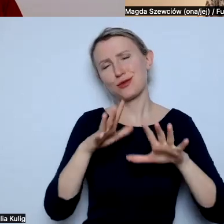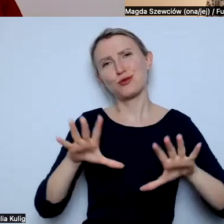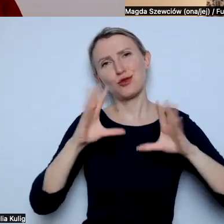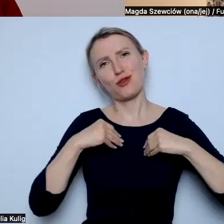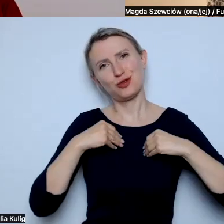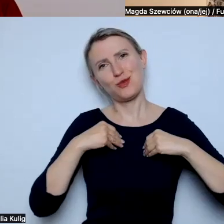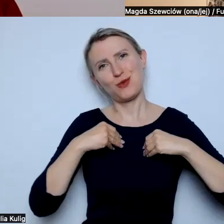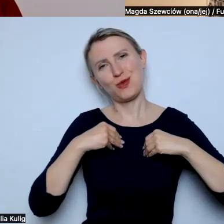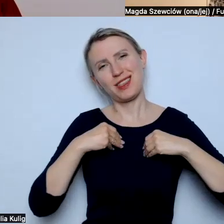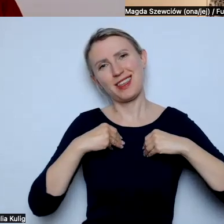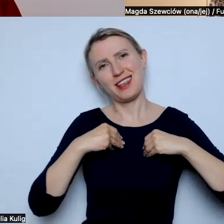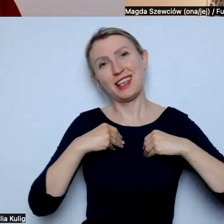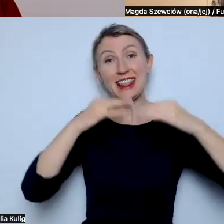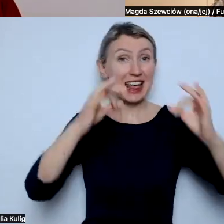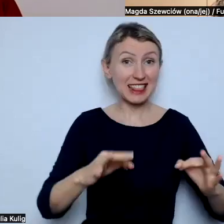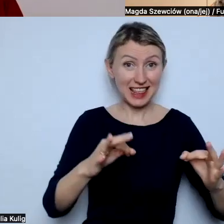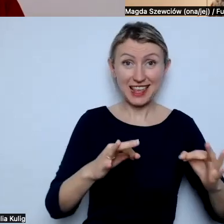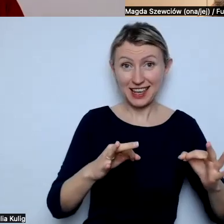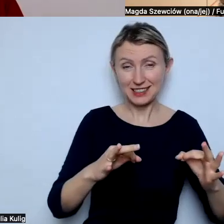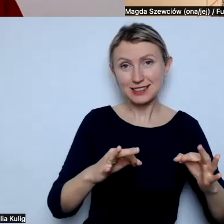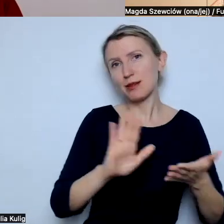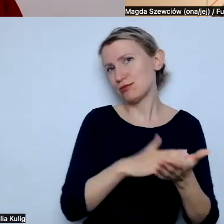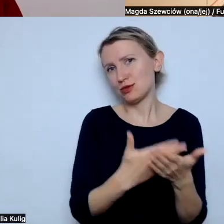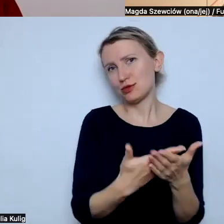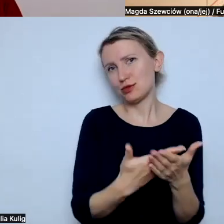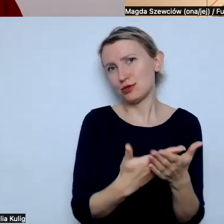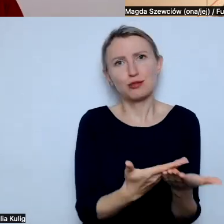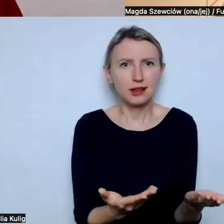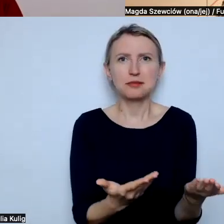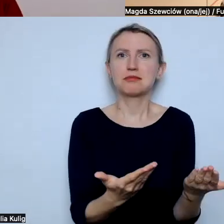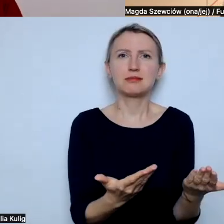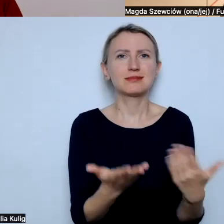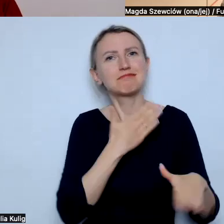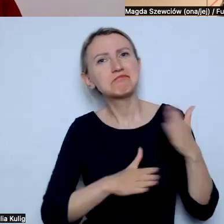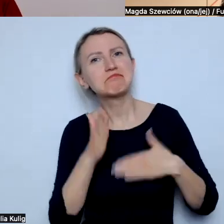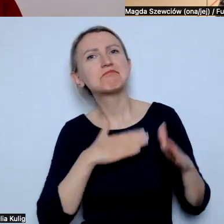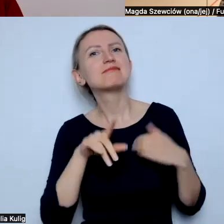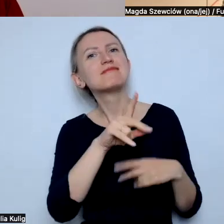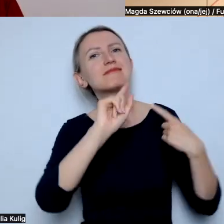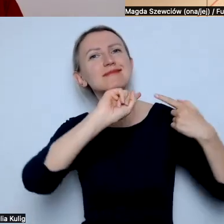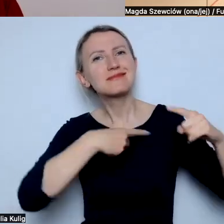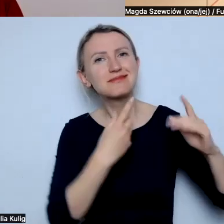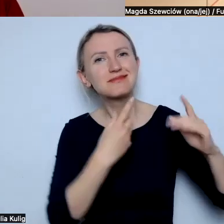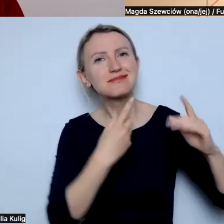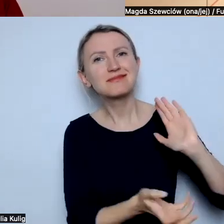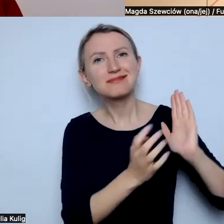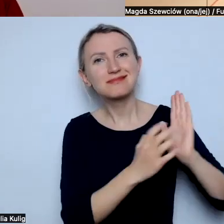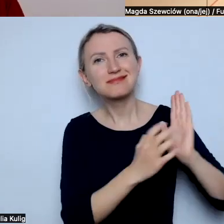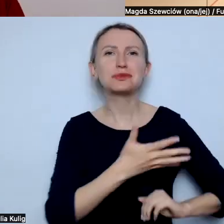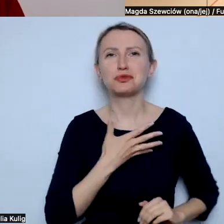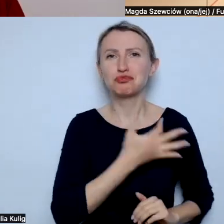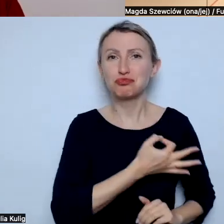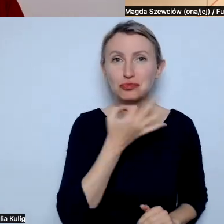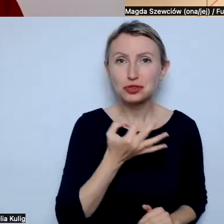na poziomie chwilowym, tymczasowym, na przykład właśnie radości, że ktoś napisał, że poczuł się lepiej,